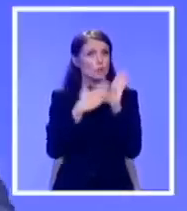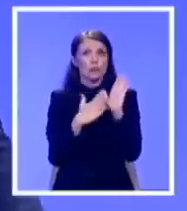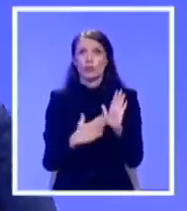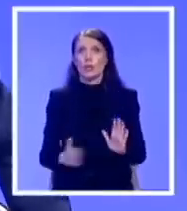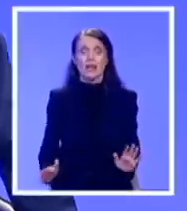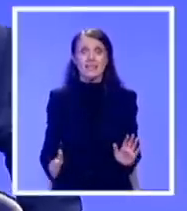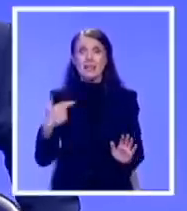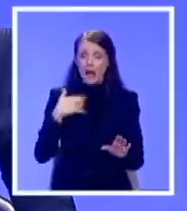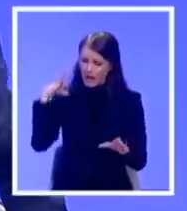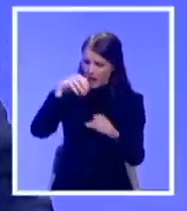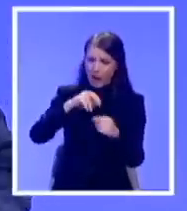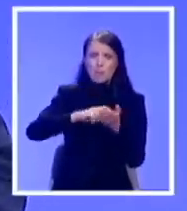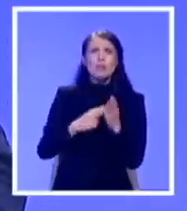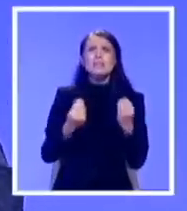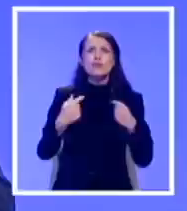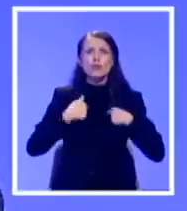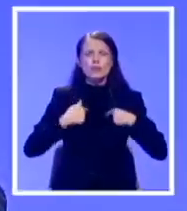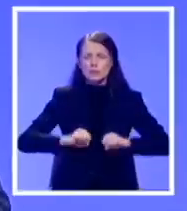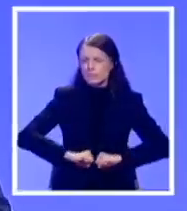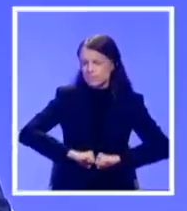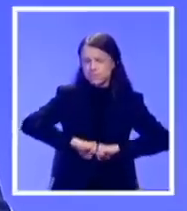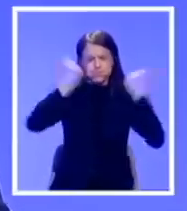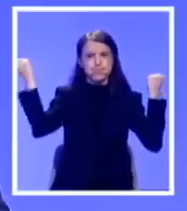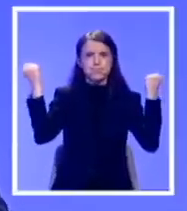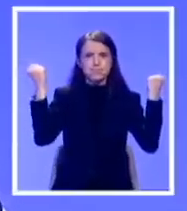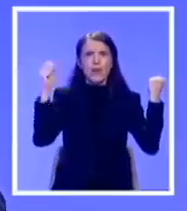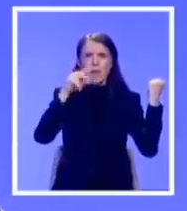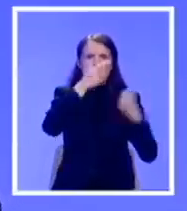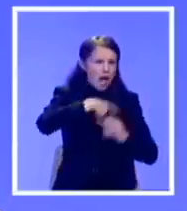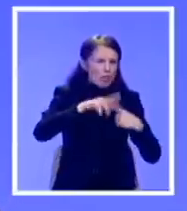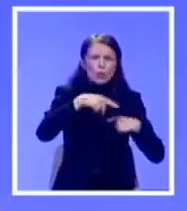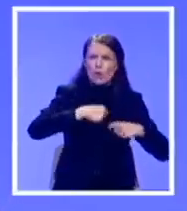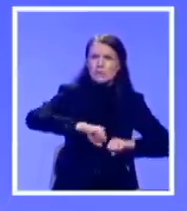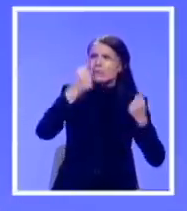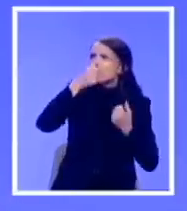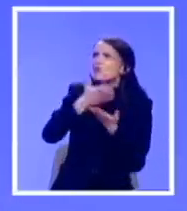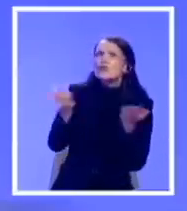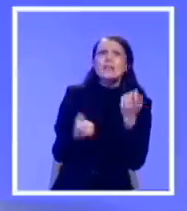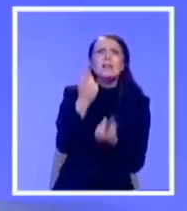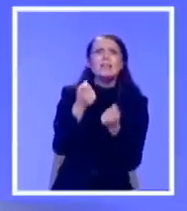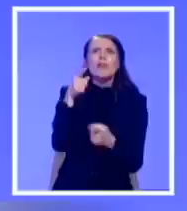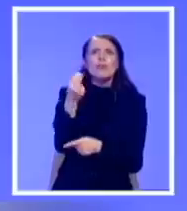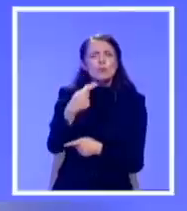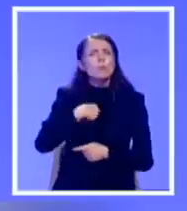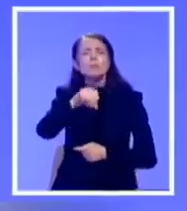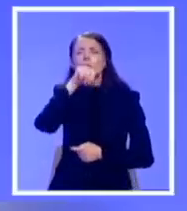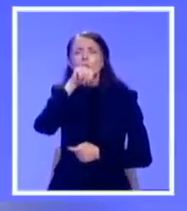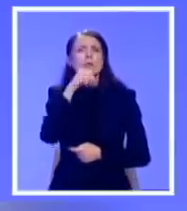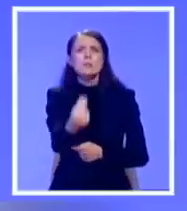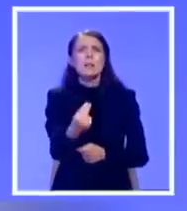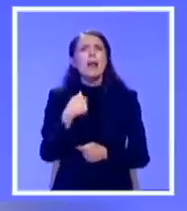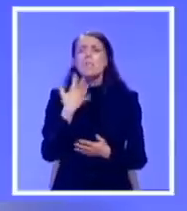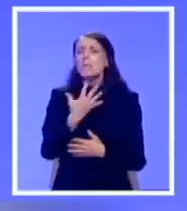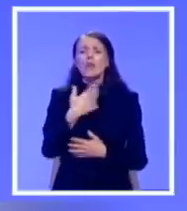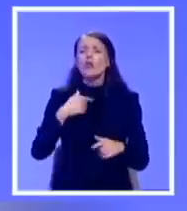Ja sam ušao u politiku i osjećam gnev. Ja sam, dakle, deo naroda koji osjeća gnev prema svemu što se dešava u zemlji i koju ja jako volim. Ja sam živao pet godina u Americi.